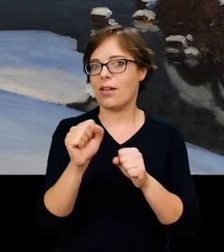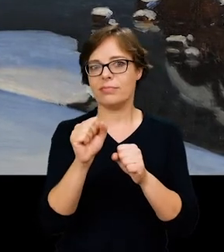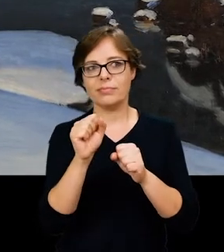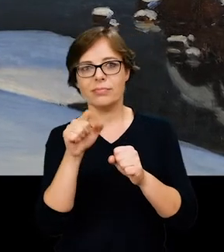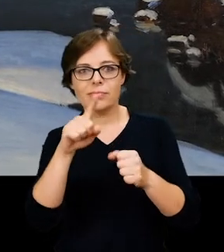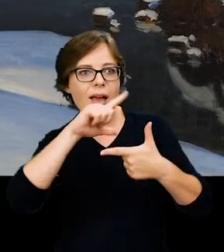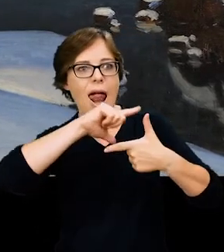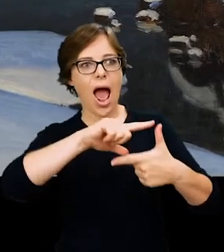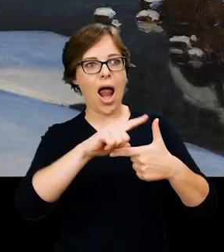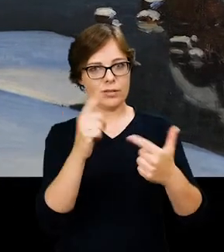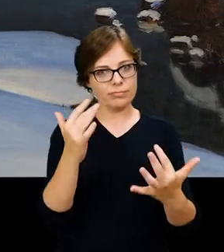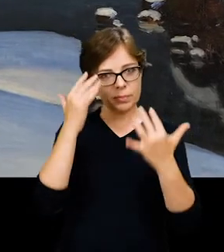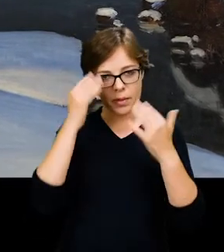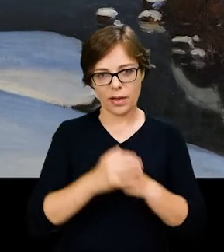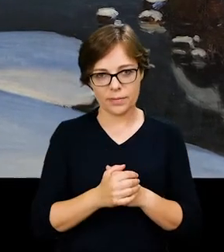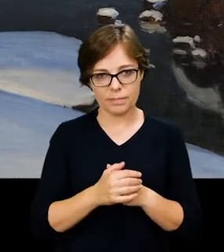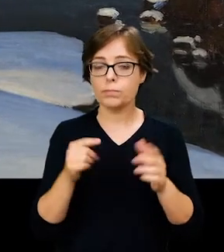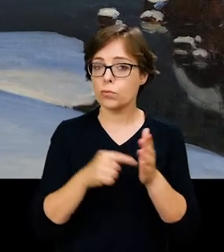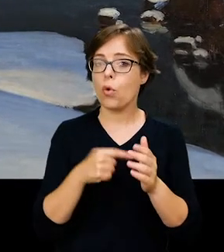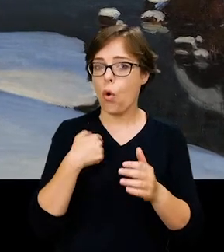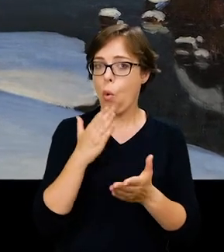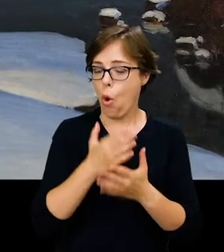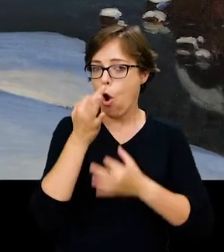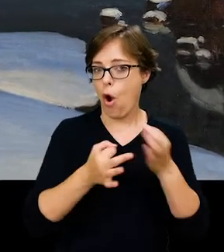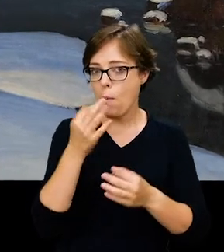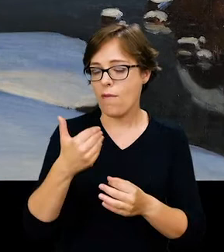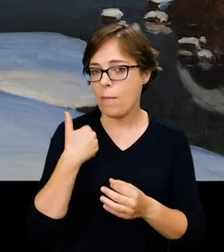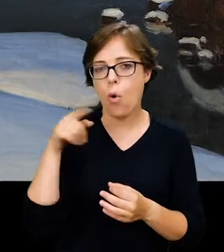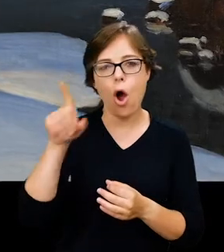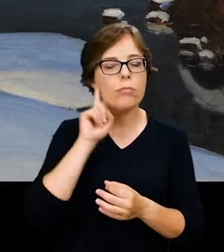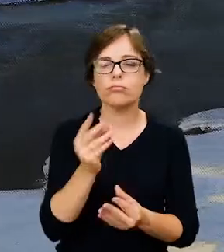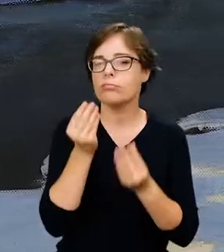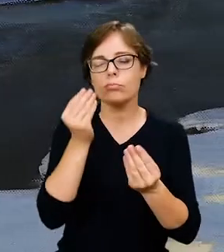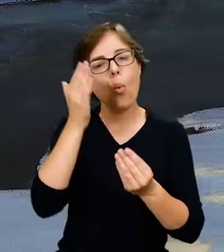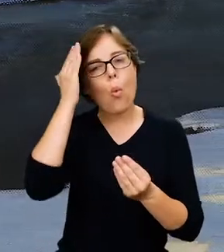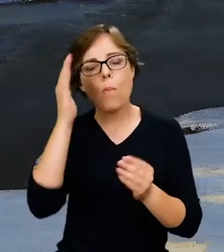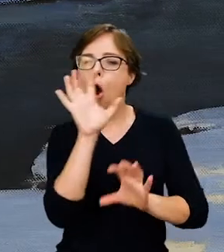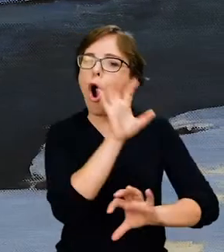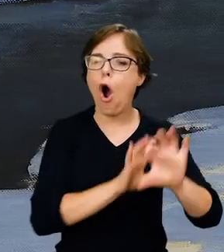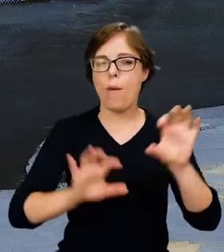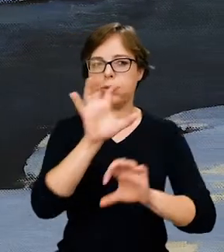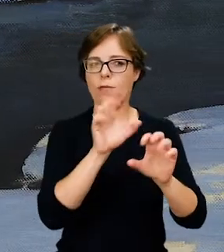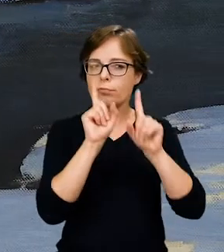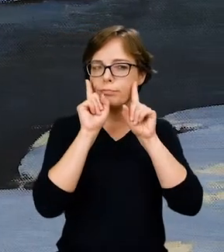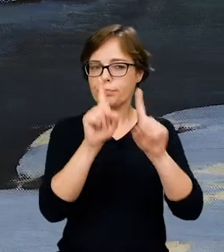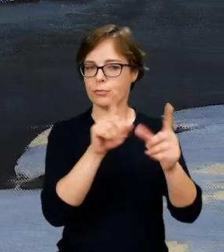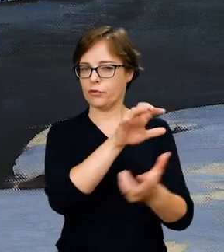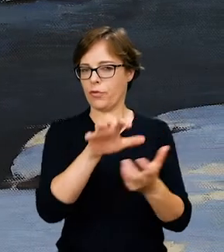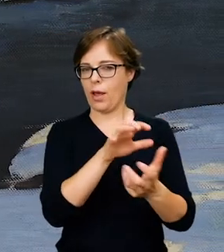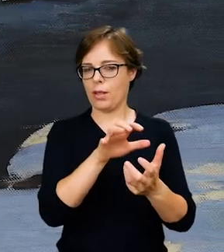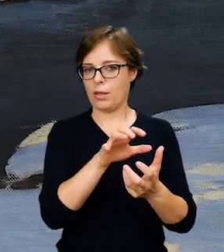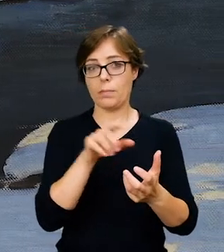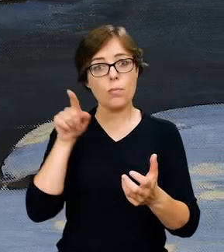Fałata, jak podkreślałam, znakomitego obserwatora rzeczywistości, który